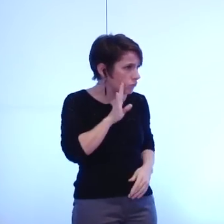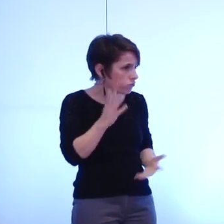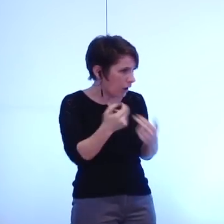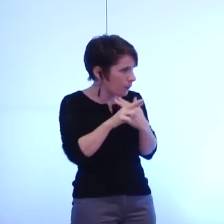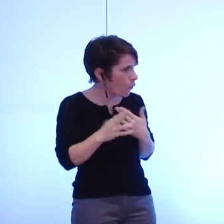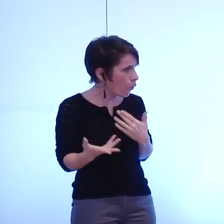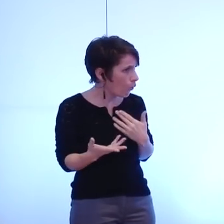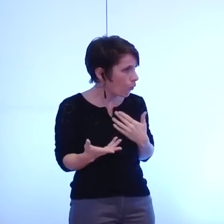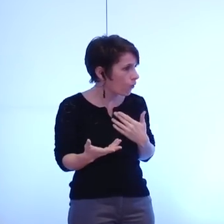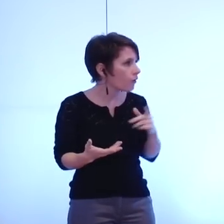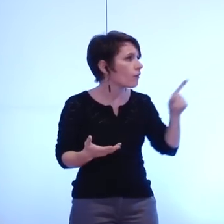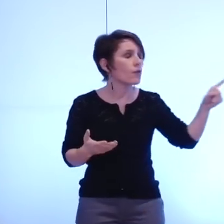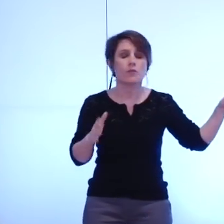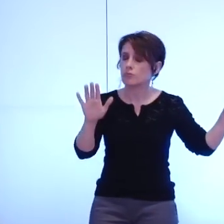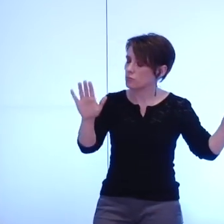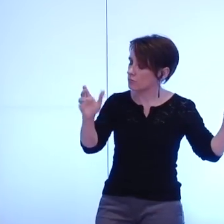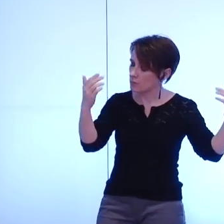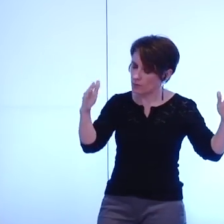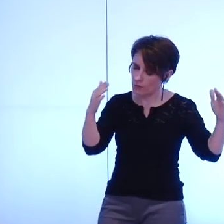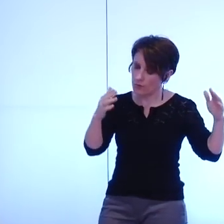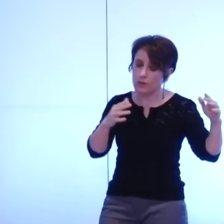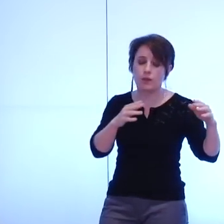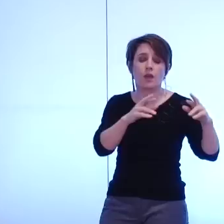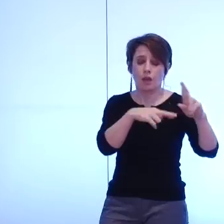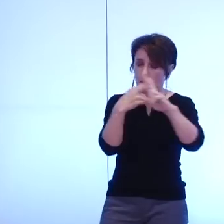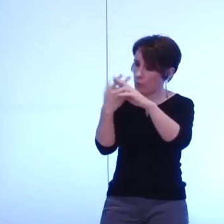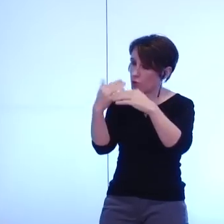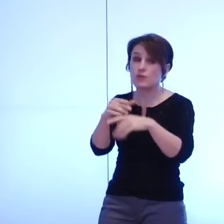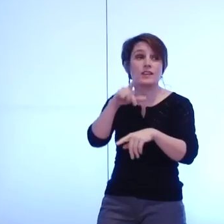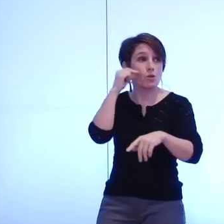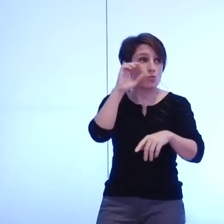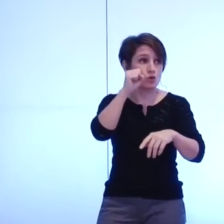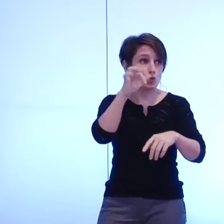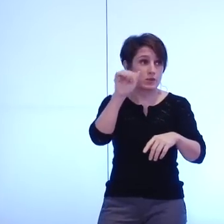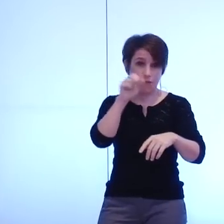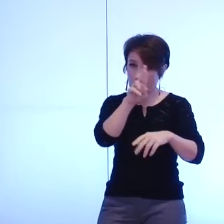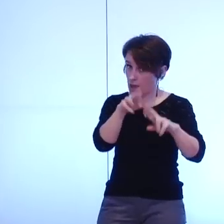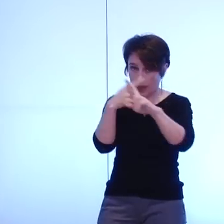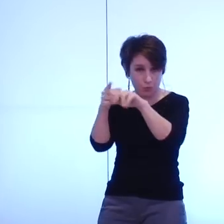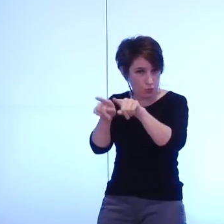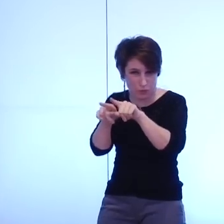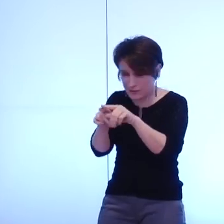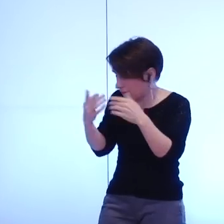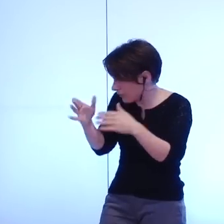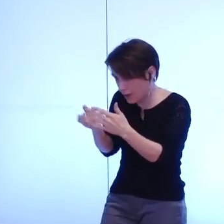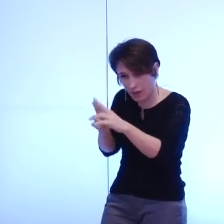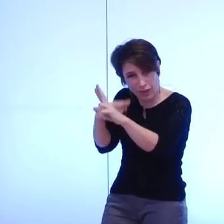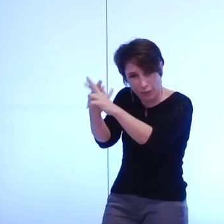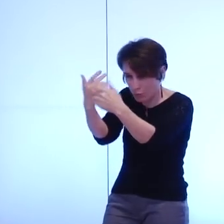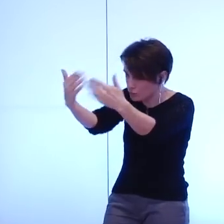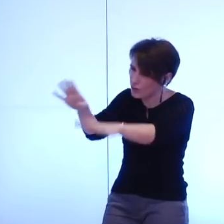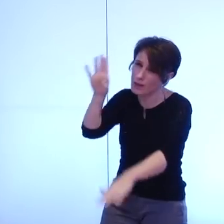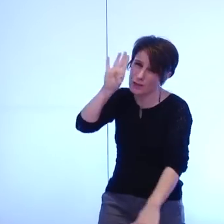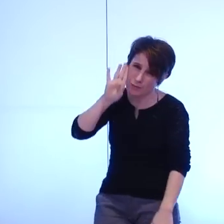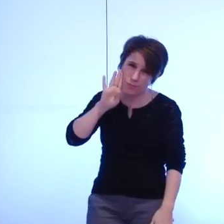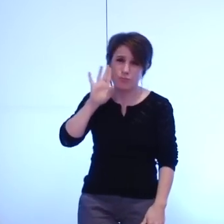a été apportée la'ailleurs a été apportée également par Jérôme Safar avant l'intervention de Montgaburu donc vous avez eu la réponse et je vous serais